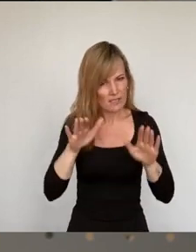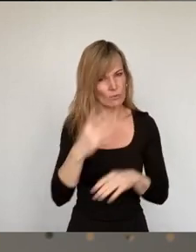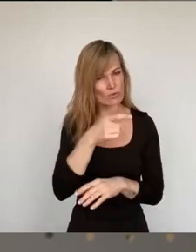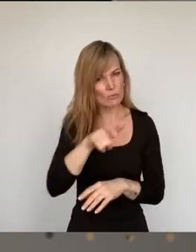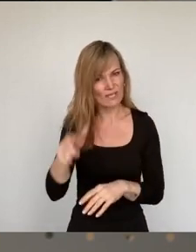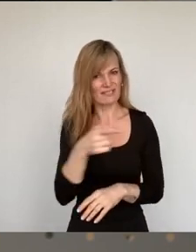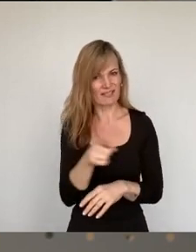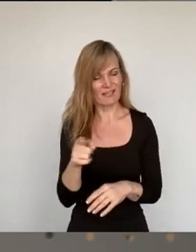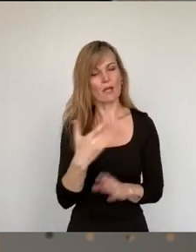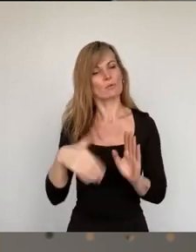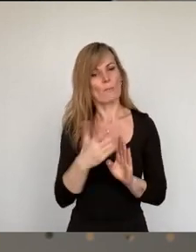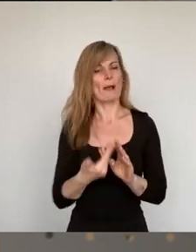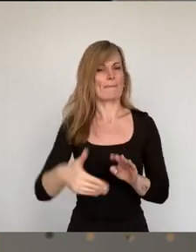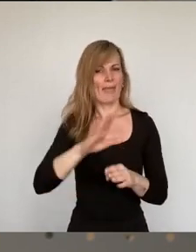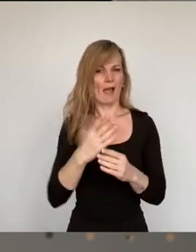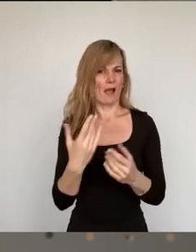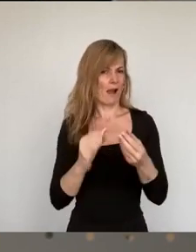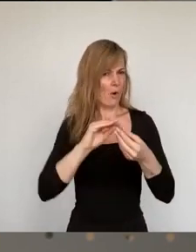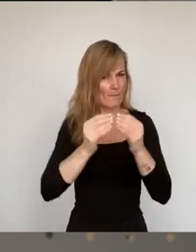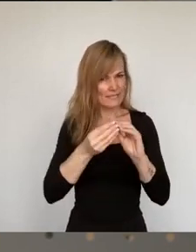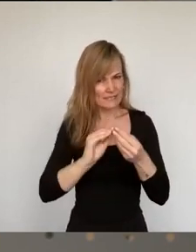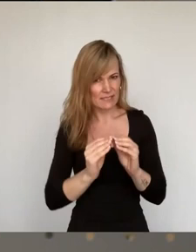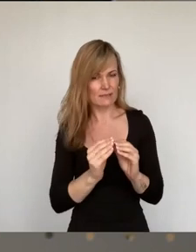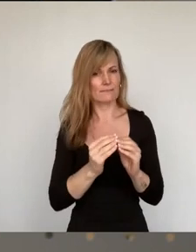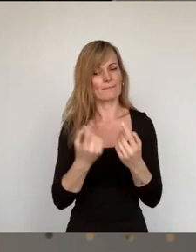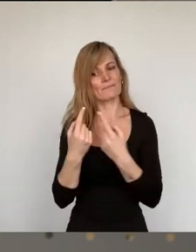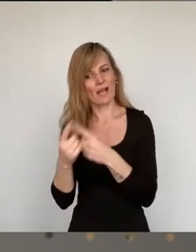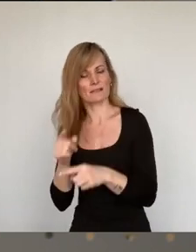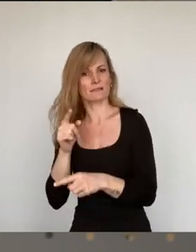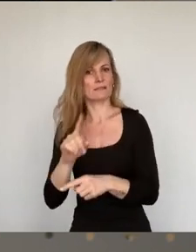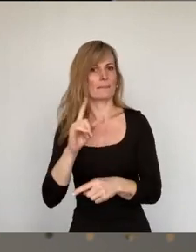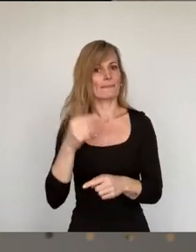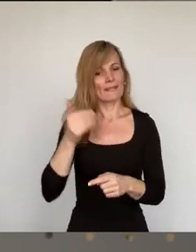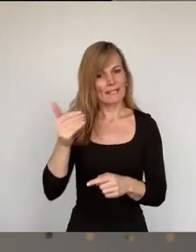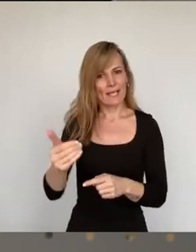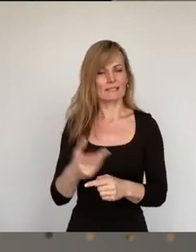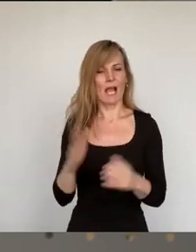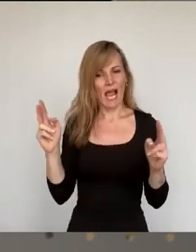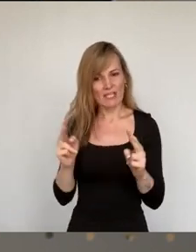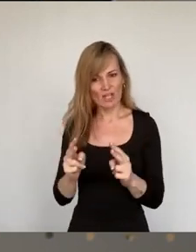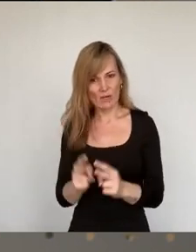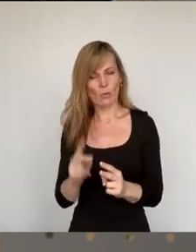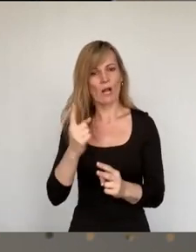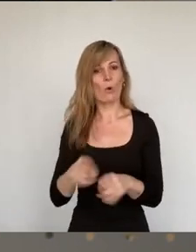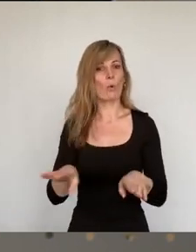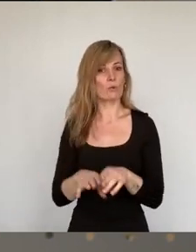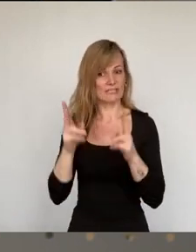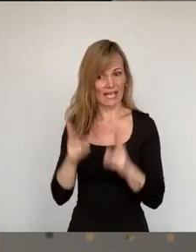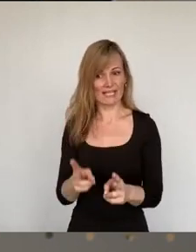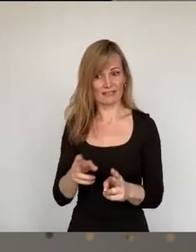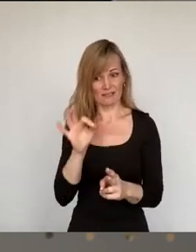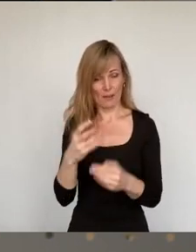noch mal deutlich komplizierter, zum anderen werden mit jeder Einschränkung auch Grundrechte, die ihnen zustehen,